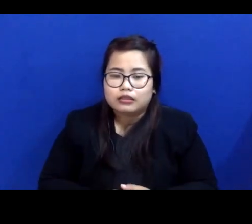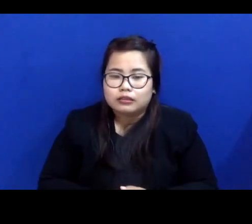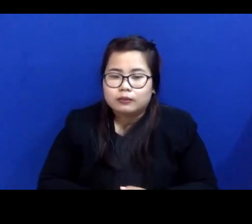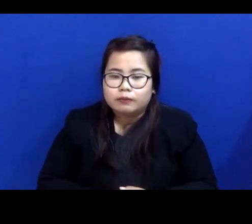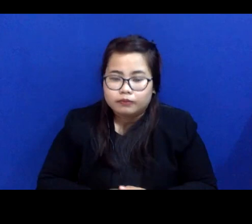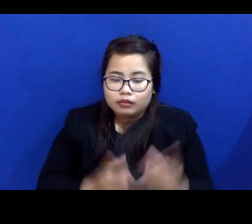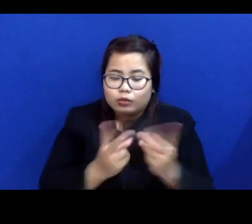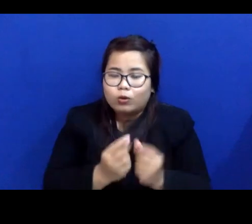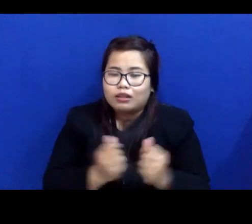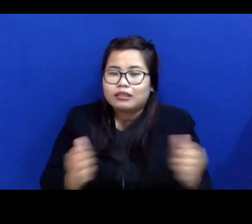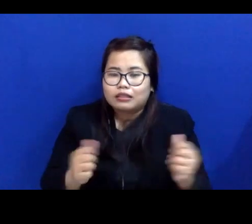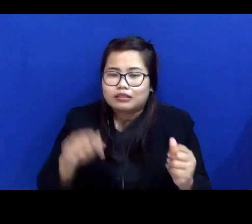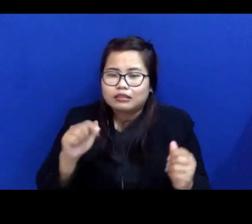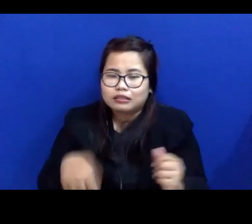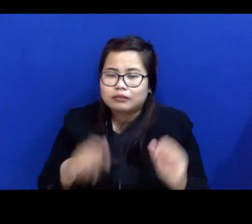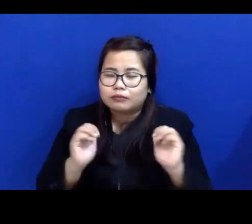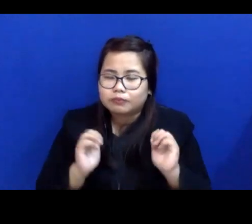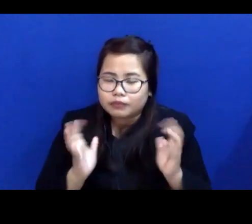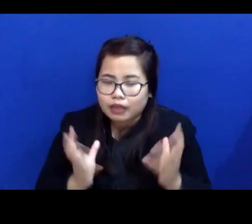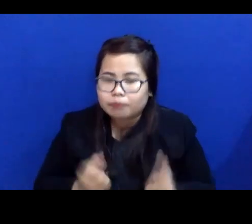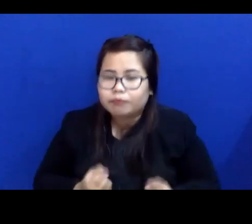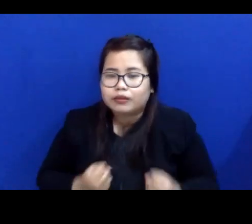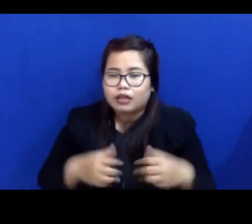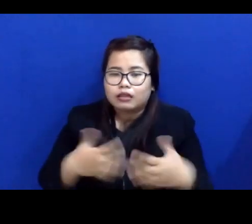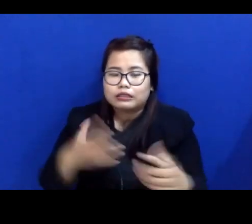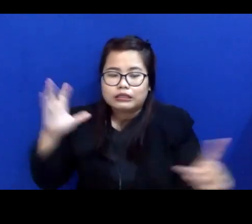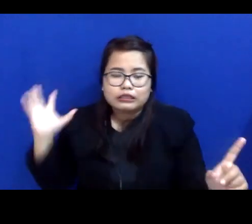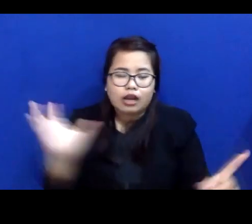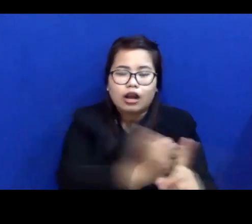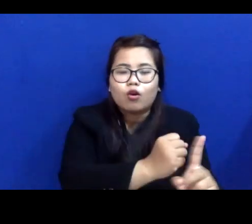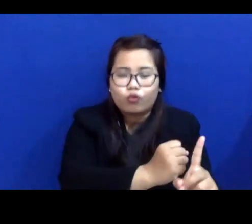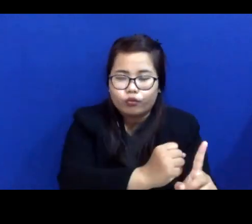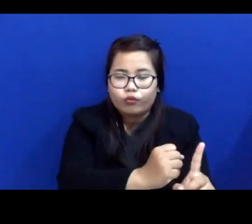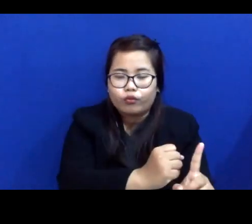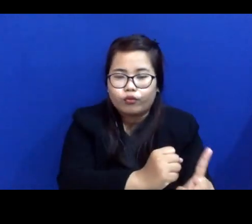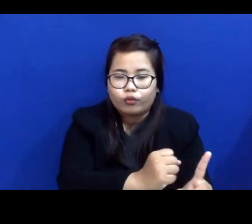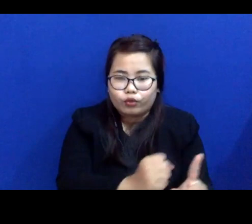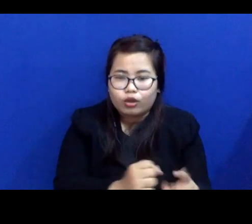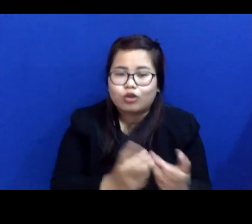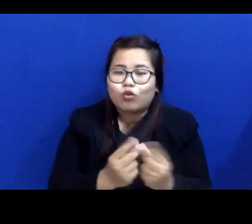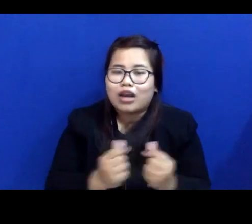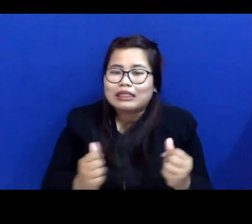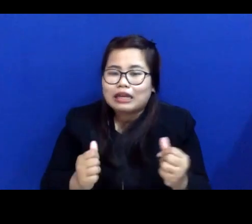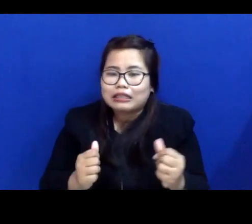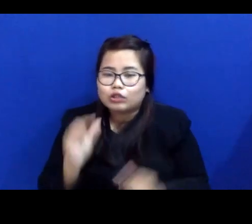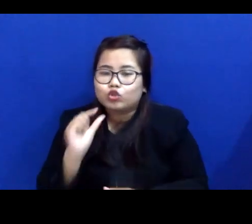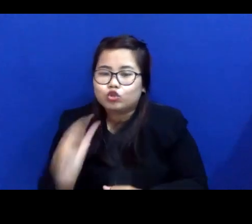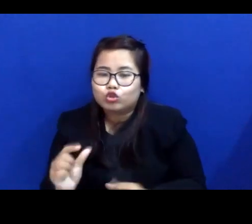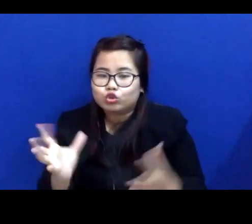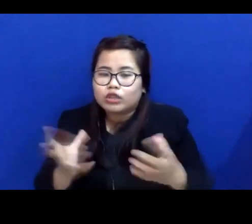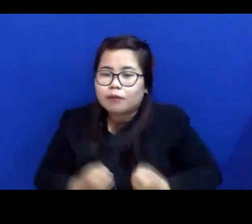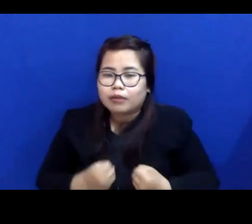Kualitas untuk dapat dijangkau. Kualitas untuk dapat